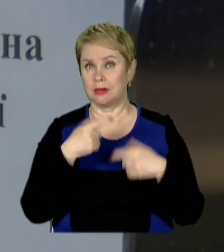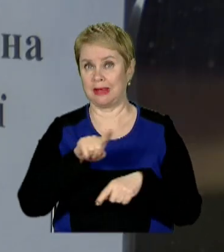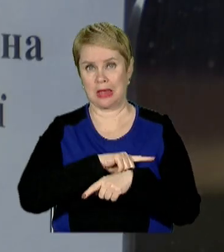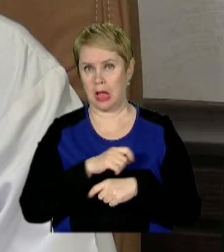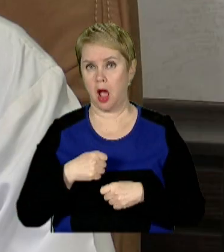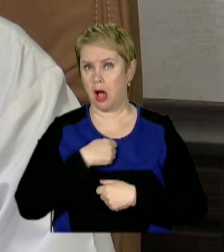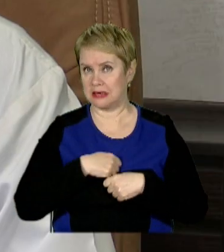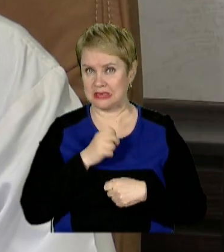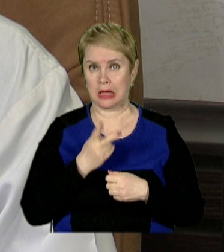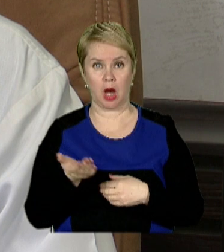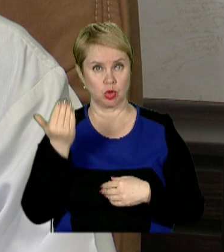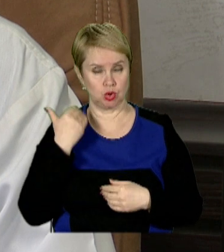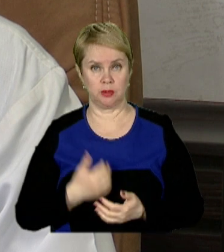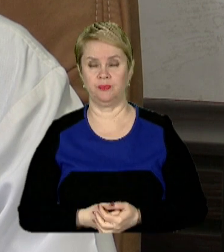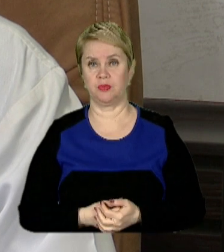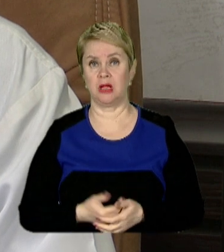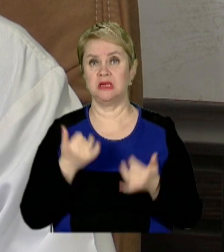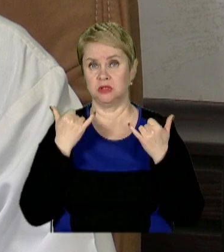такий агресивний, як раніше.